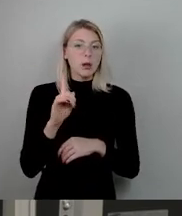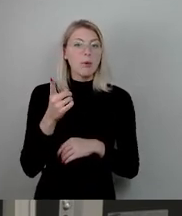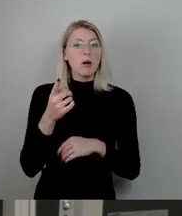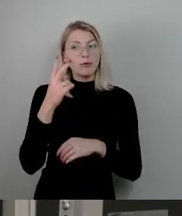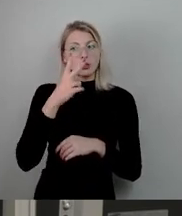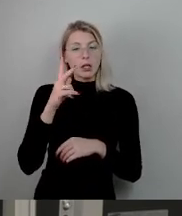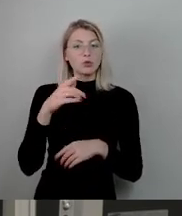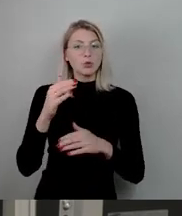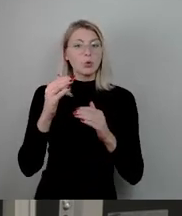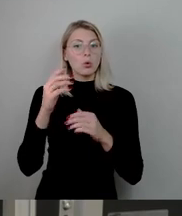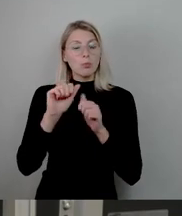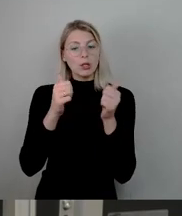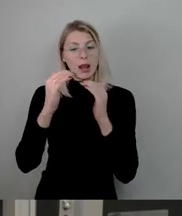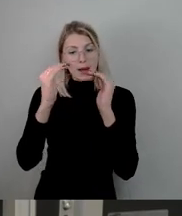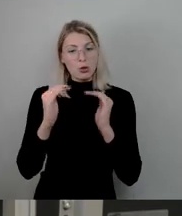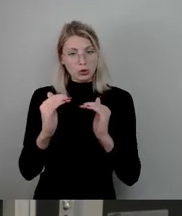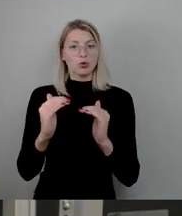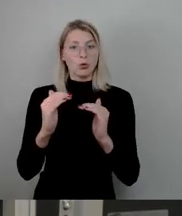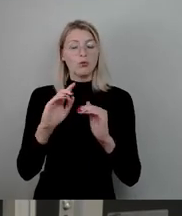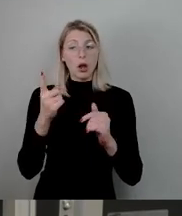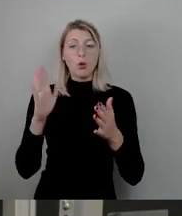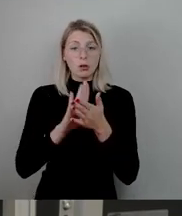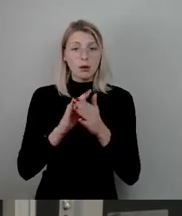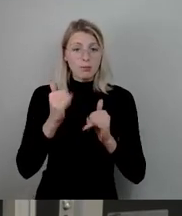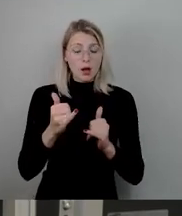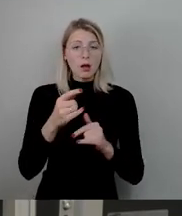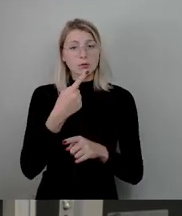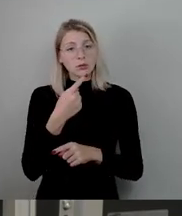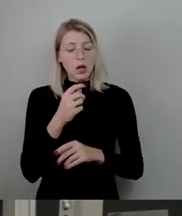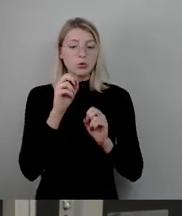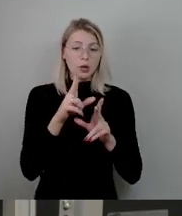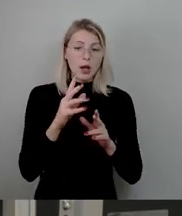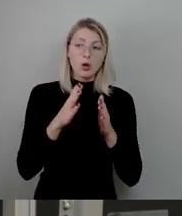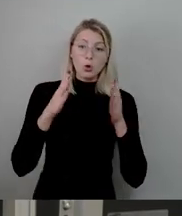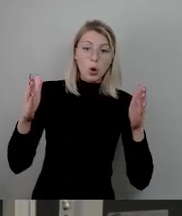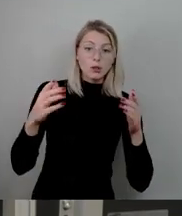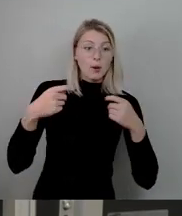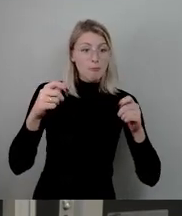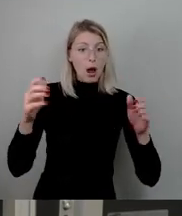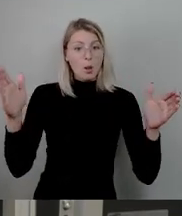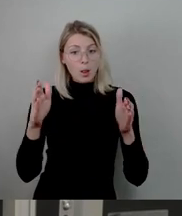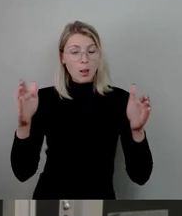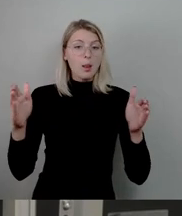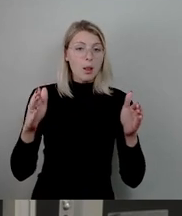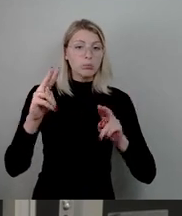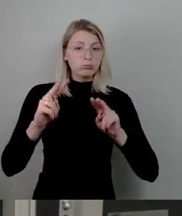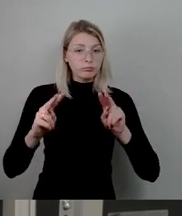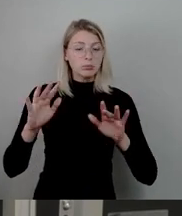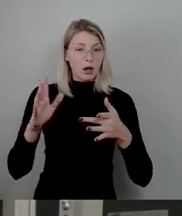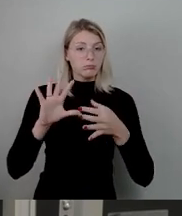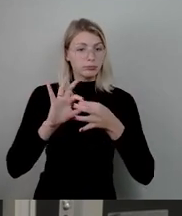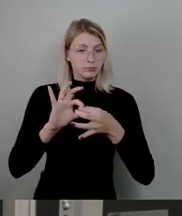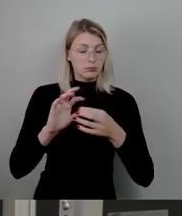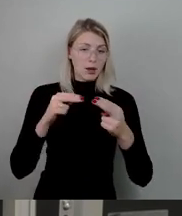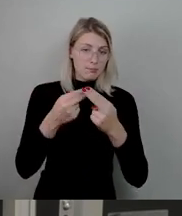gekommen, wo gesagt wurde, okay, wir differenzieren eben zwischen der Größe des Bauvorhabens. Und das wurde am Ende auch mit Ihren Stimmen in diesem